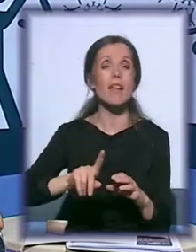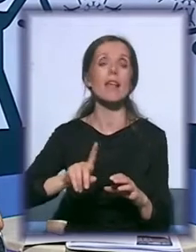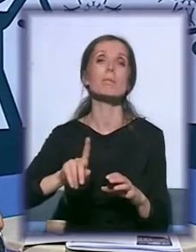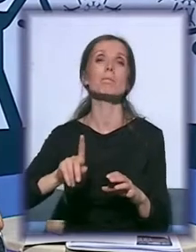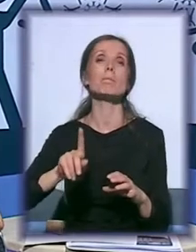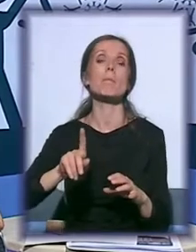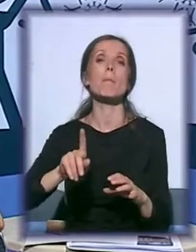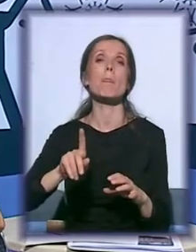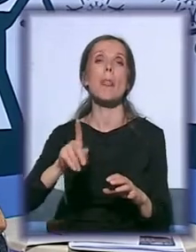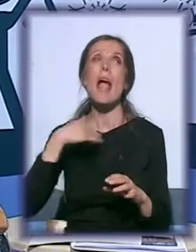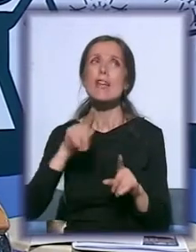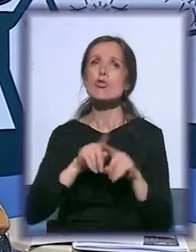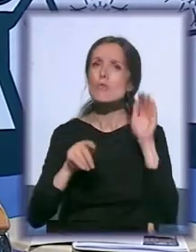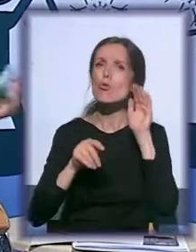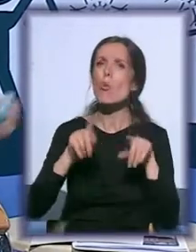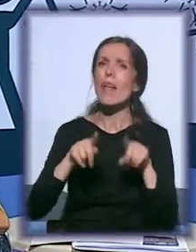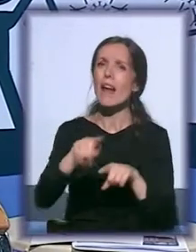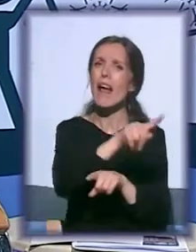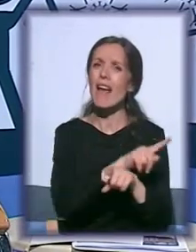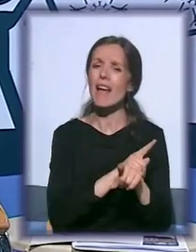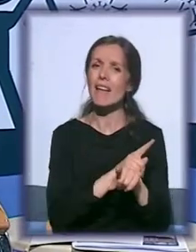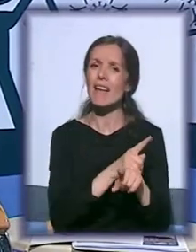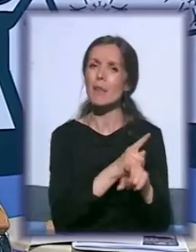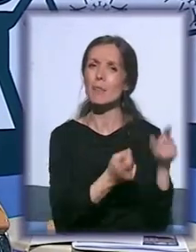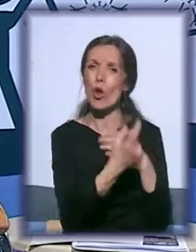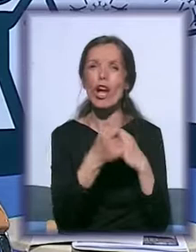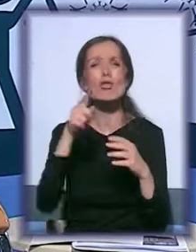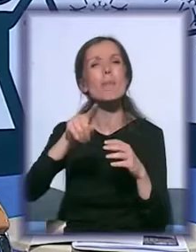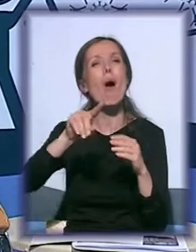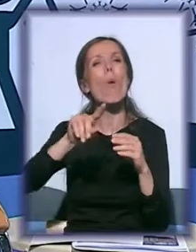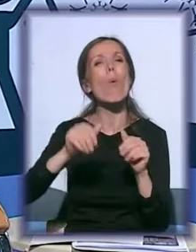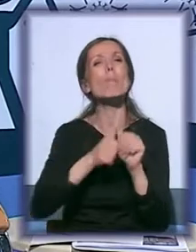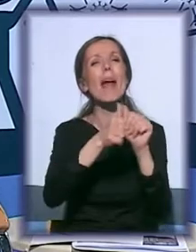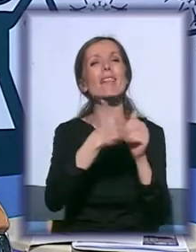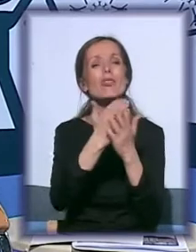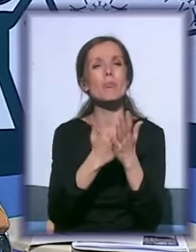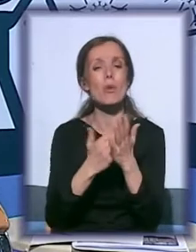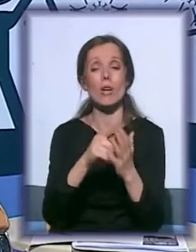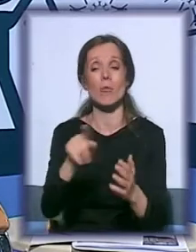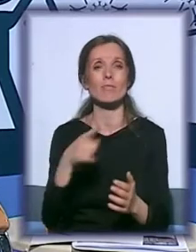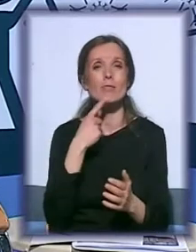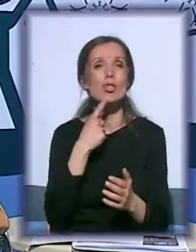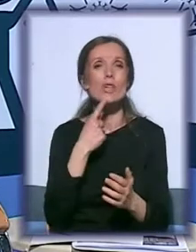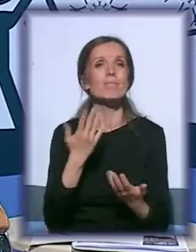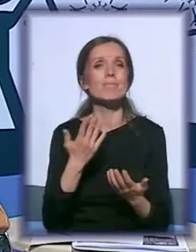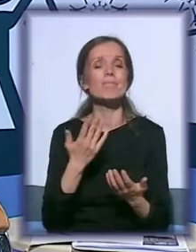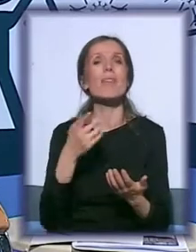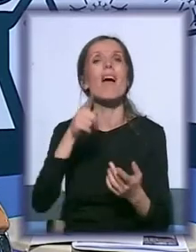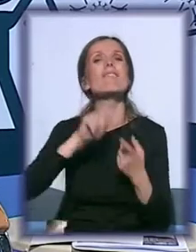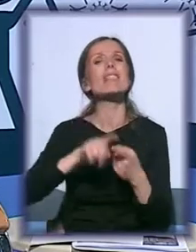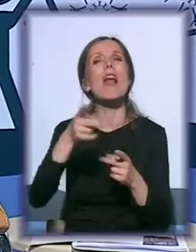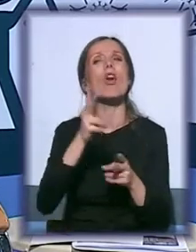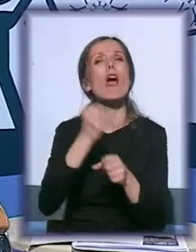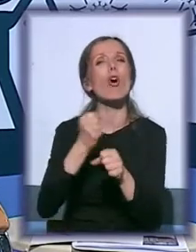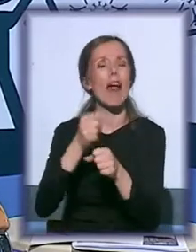i na nekim od ovih dešavanja koji su u tom pratećem programu, to je način na koji kancelarija radi. Kada govorimo o